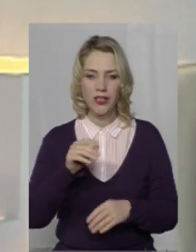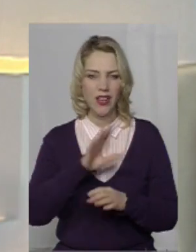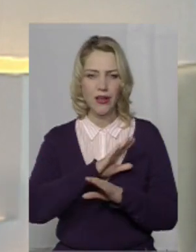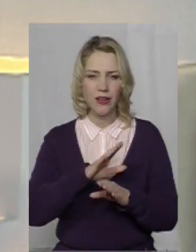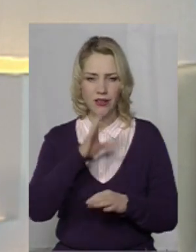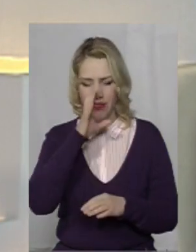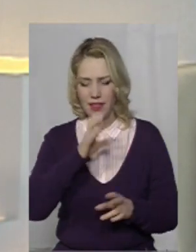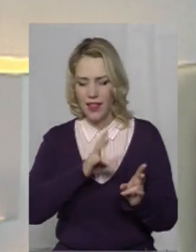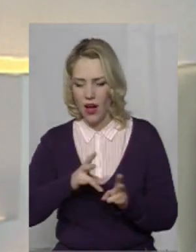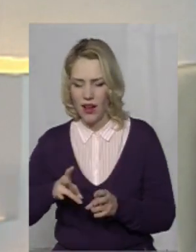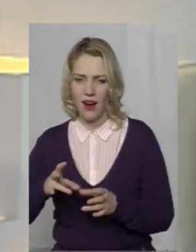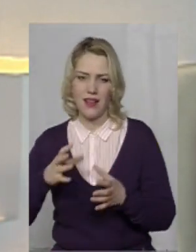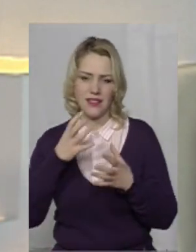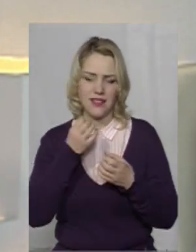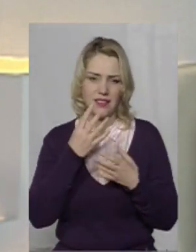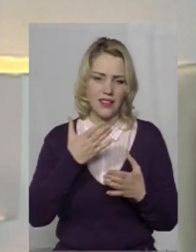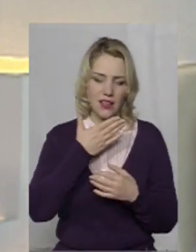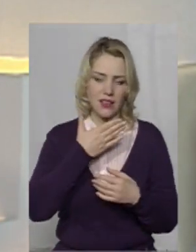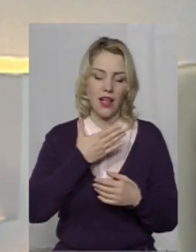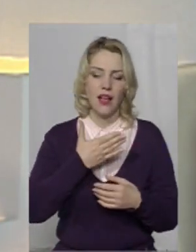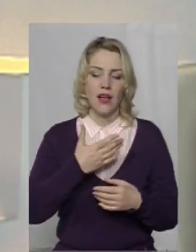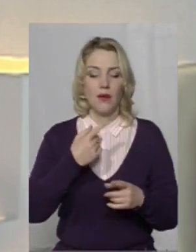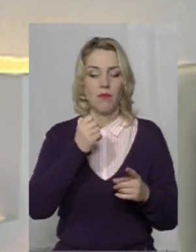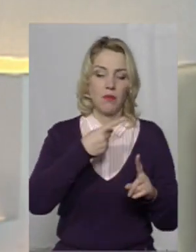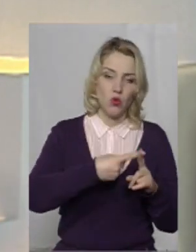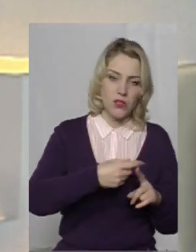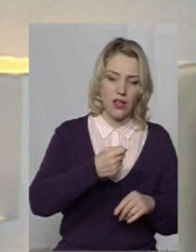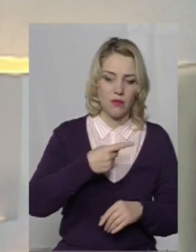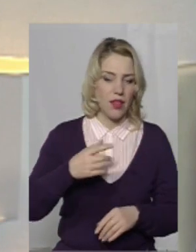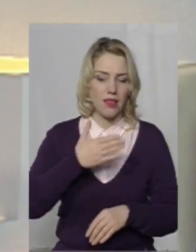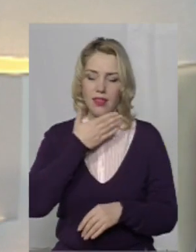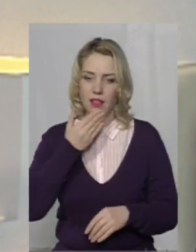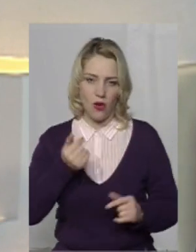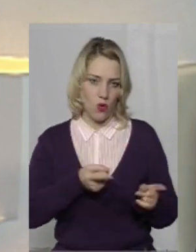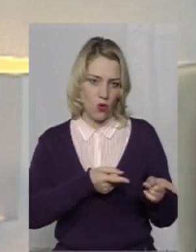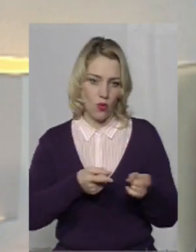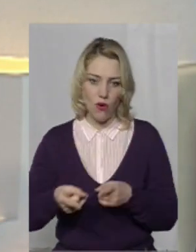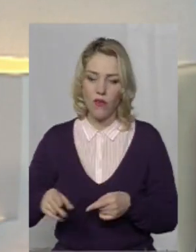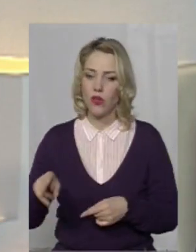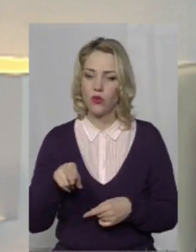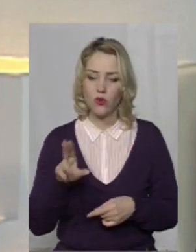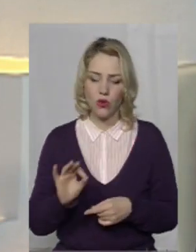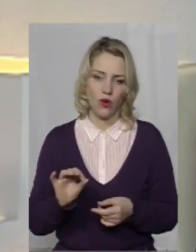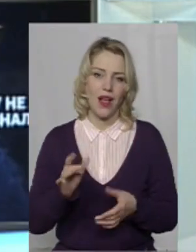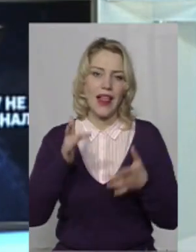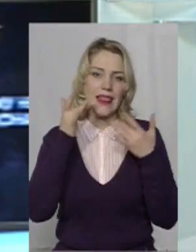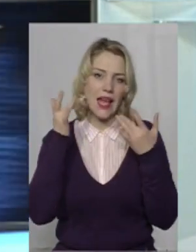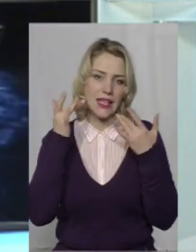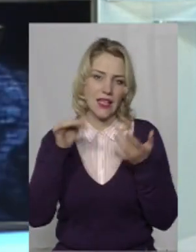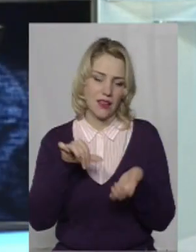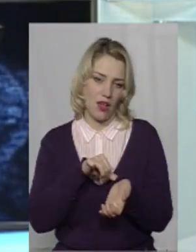негараздах, плюсах і мінусах ще, мабуть, не готово до легалізації наркотиків. Тому що менталітет